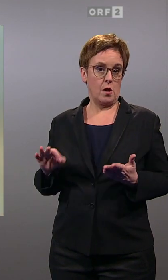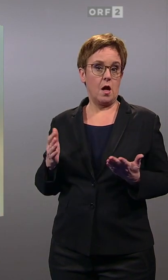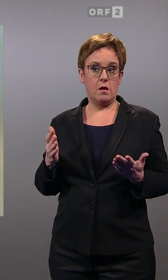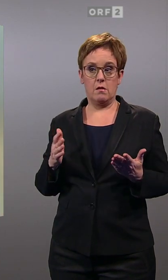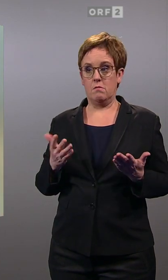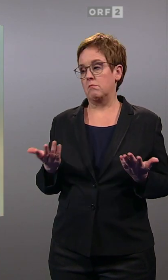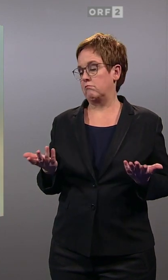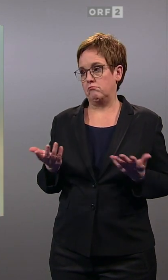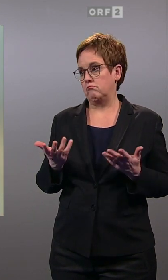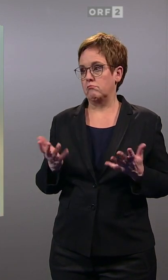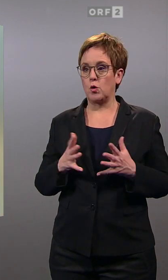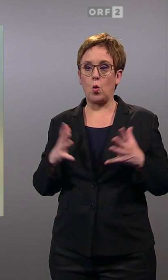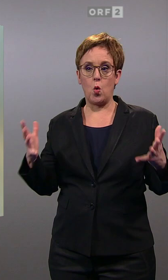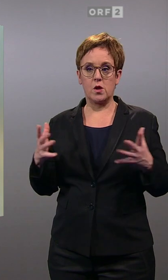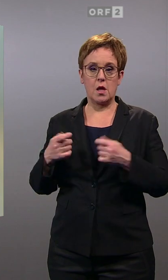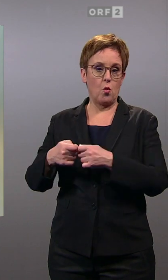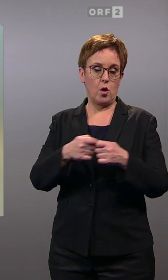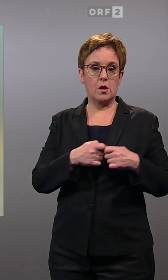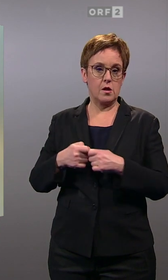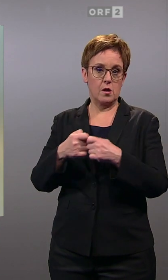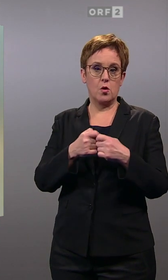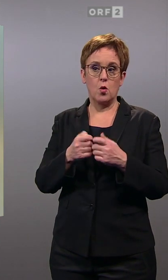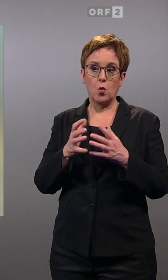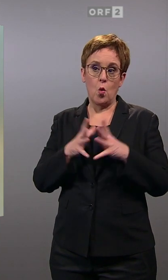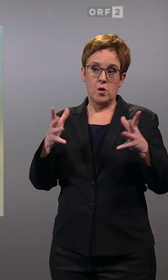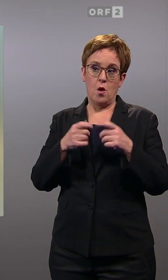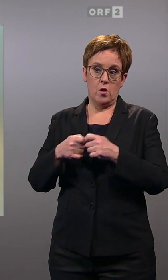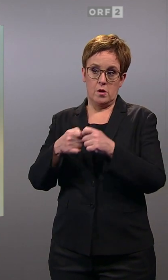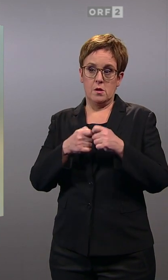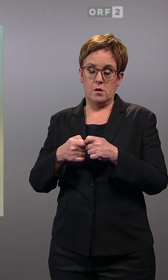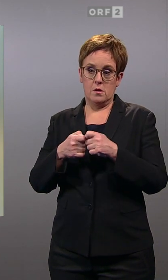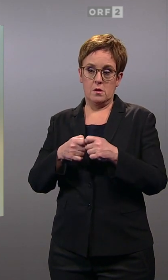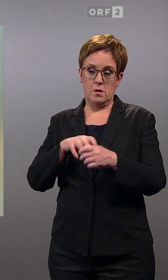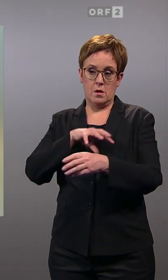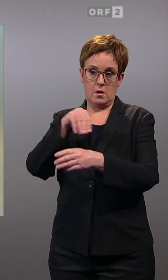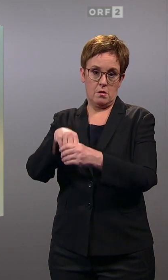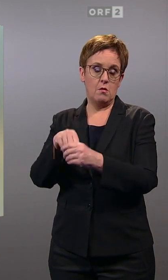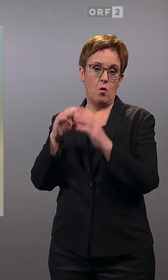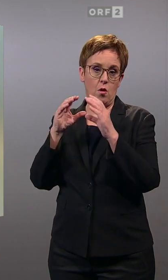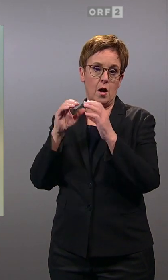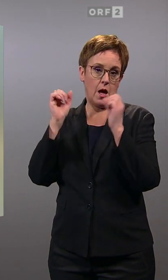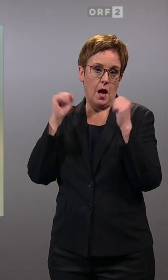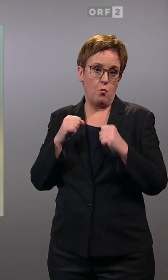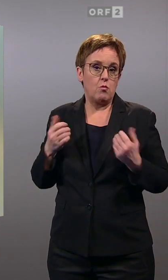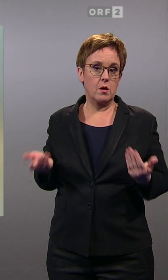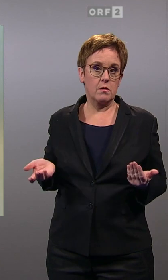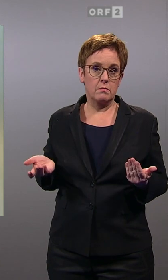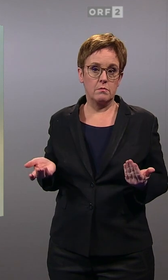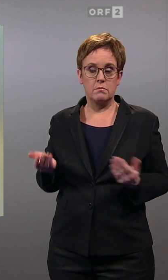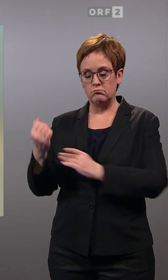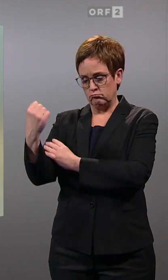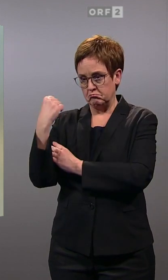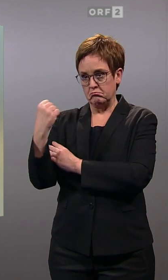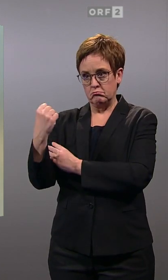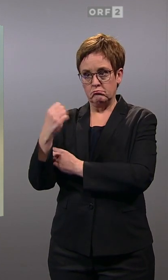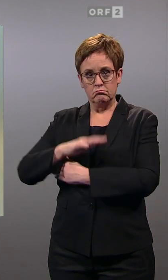größten Organisationen oder die größte Organisation hier in der Republik und auch eine der stärksten